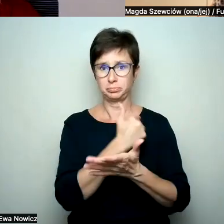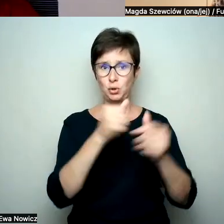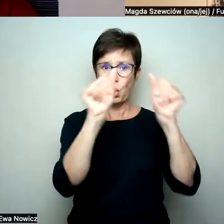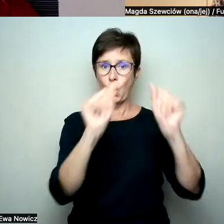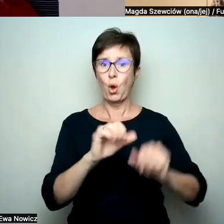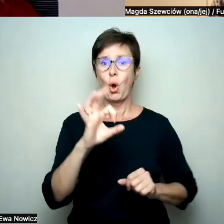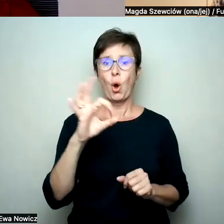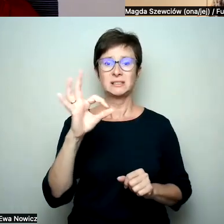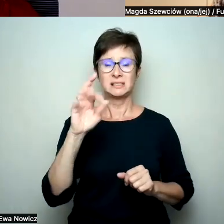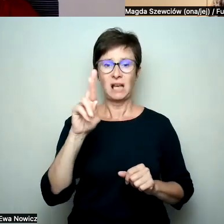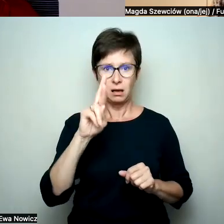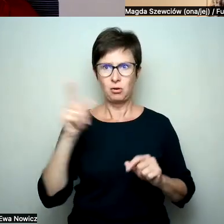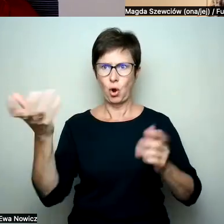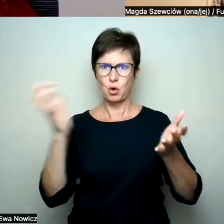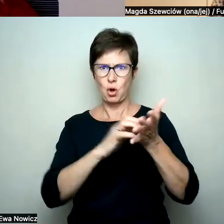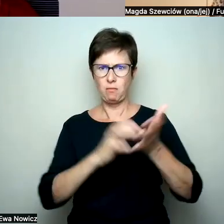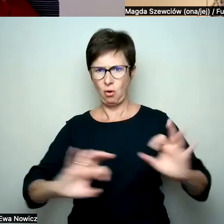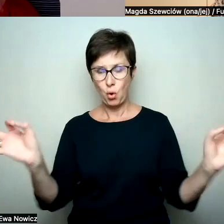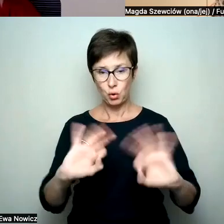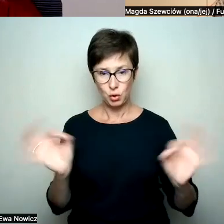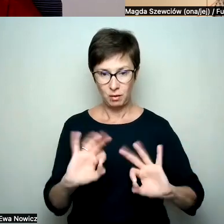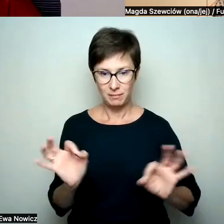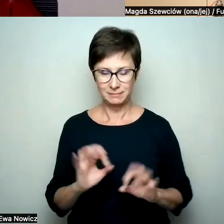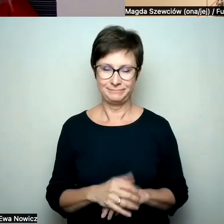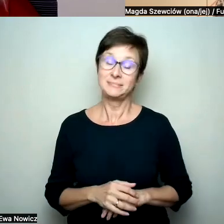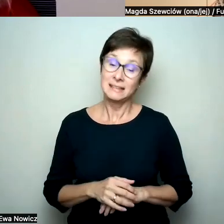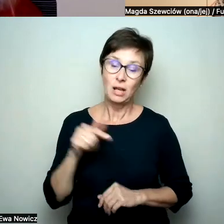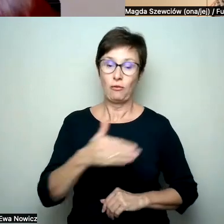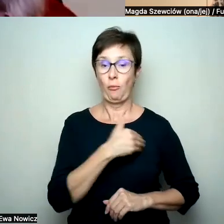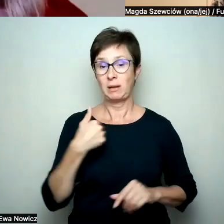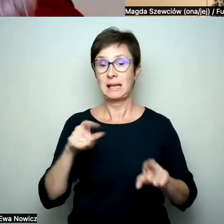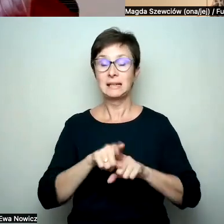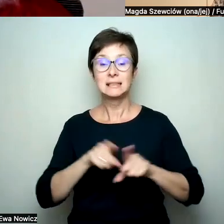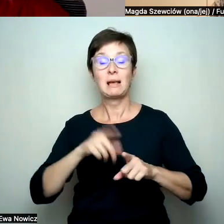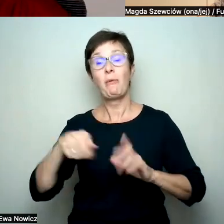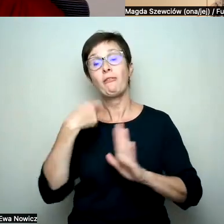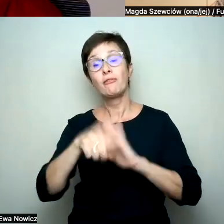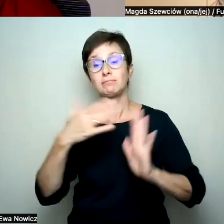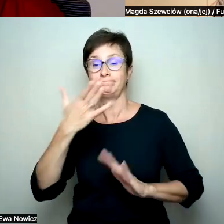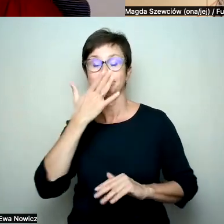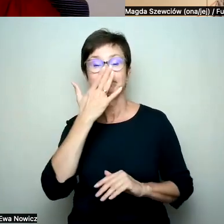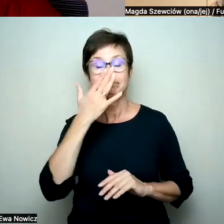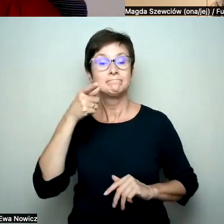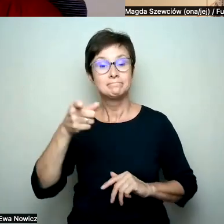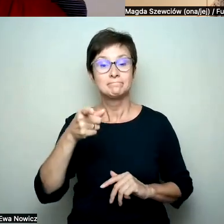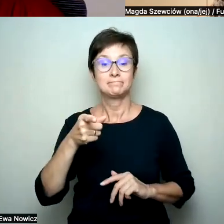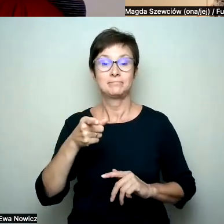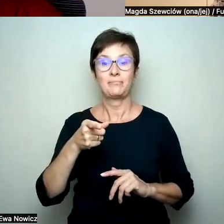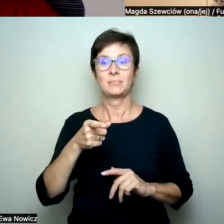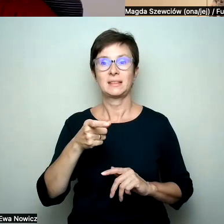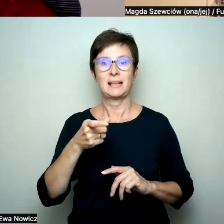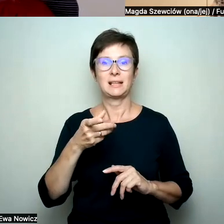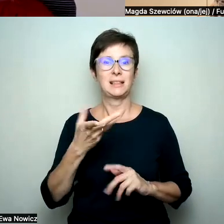I coś, co się co jakiś czas dzieje w Polsce, zwłaszcza jak jest jakiś film dotyczący niechlubnej części historii Polski.